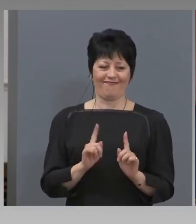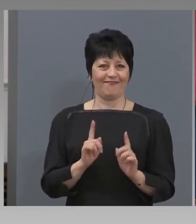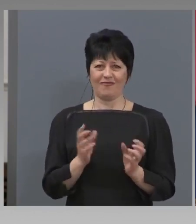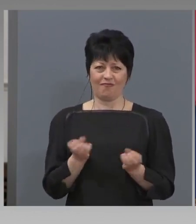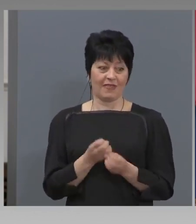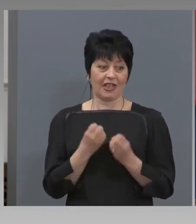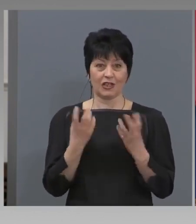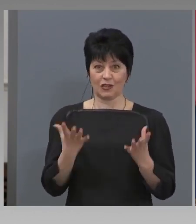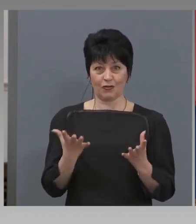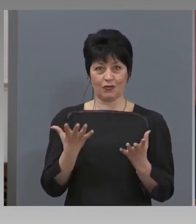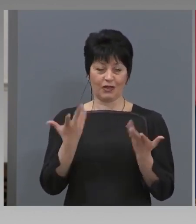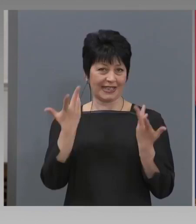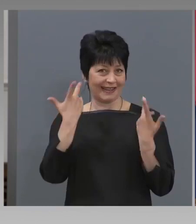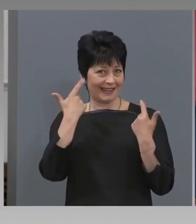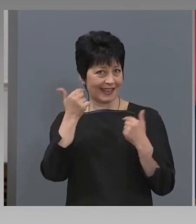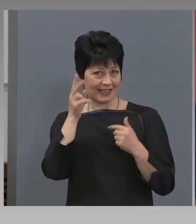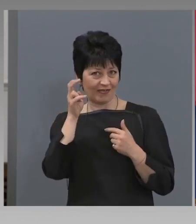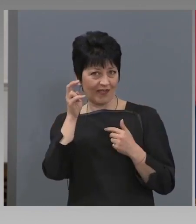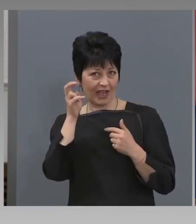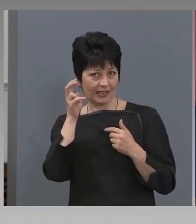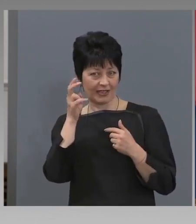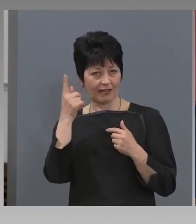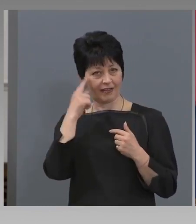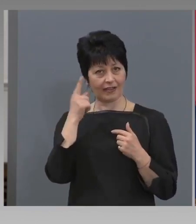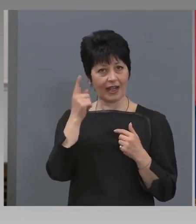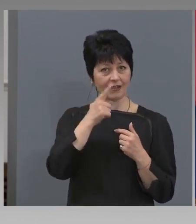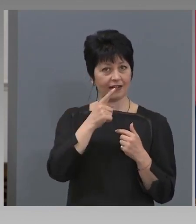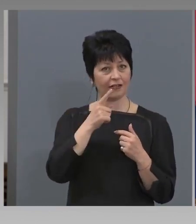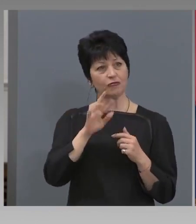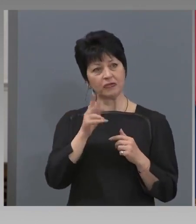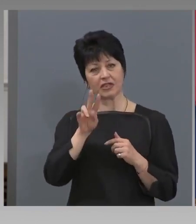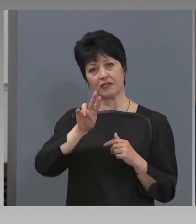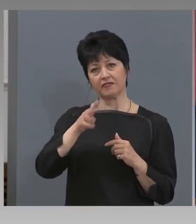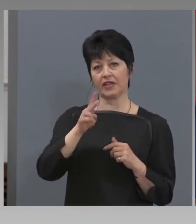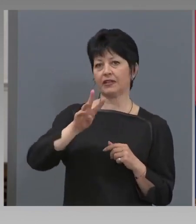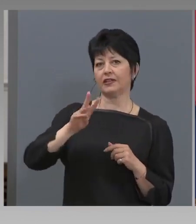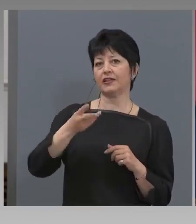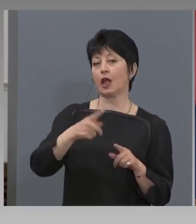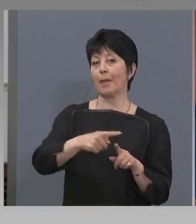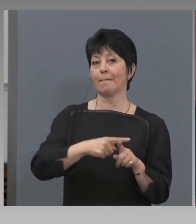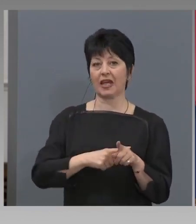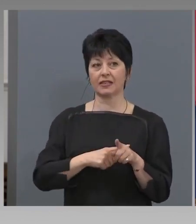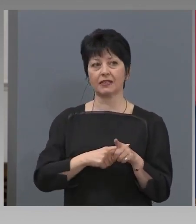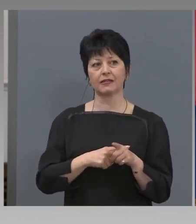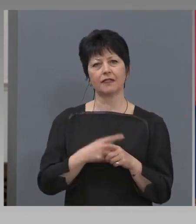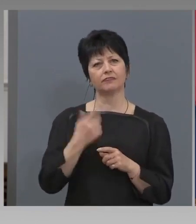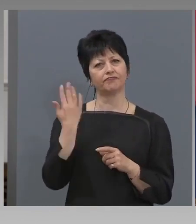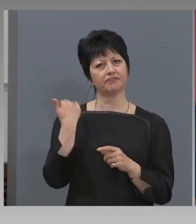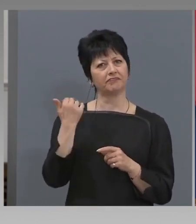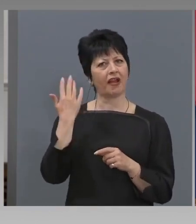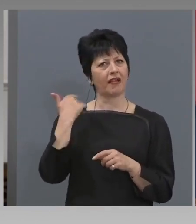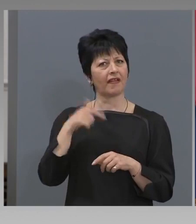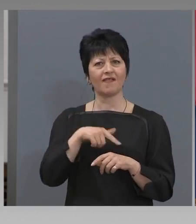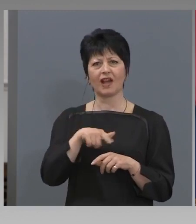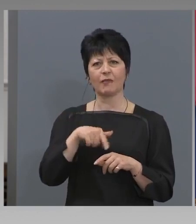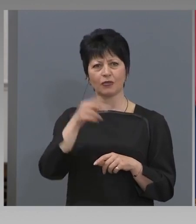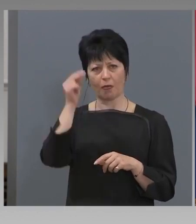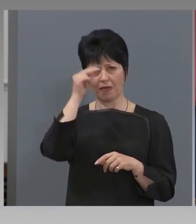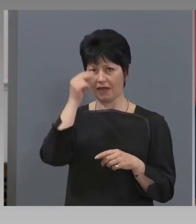10 или 20 дена, но за 2-3 месеца. На времето България имала подобни